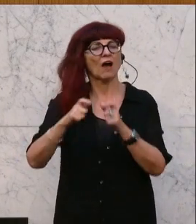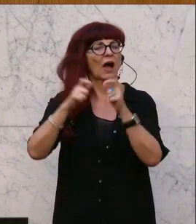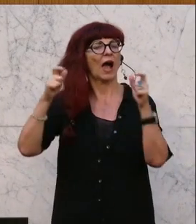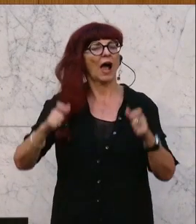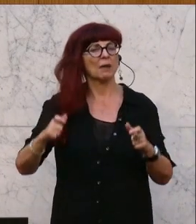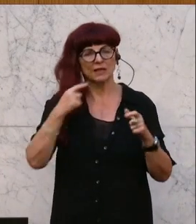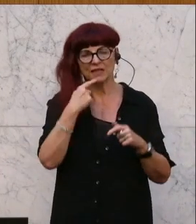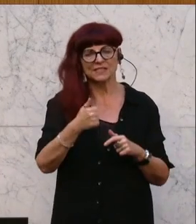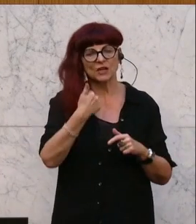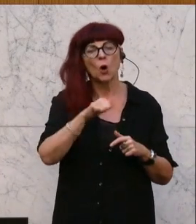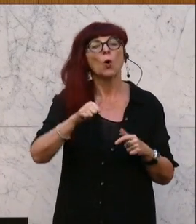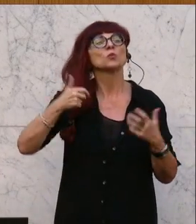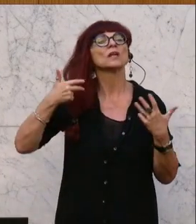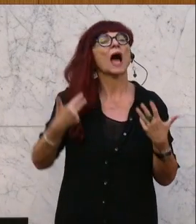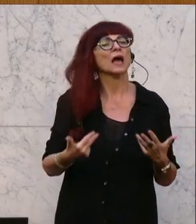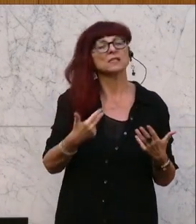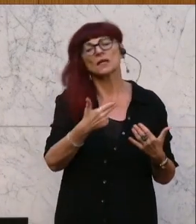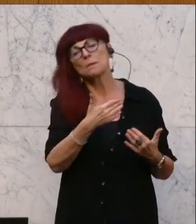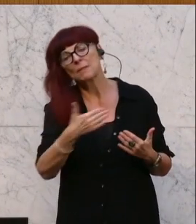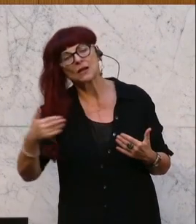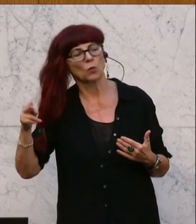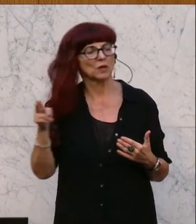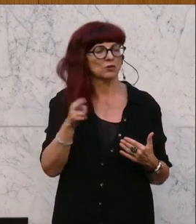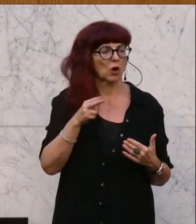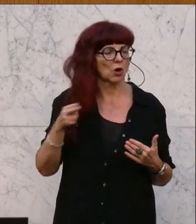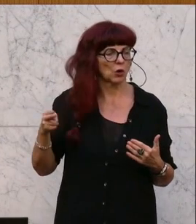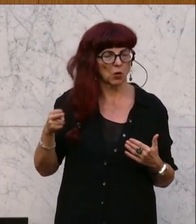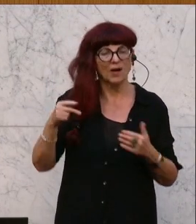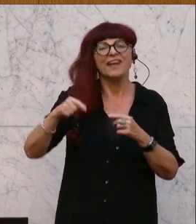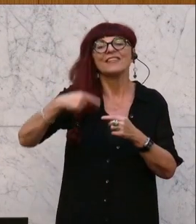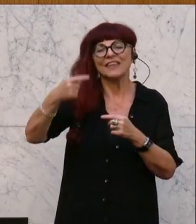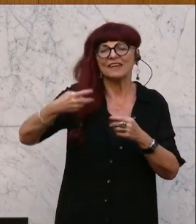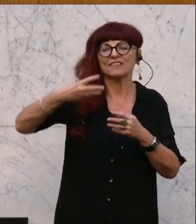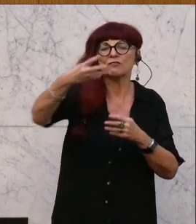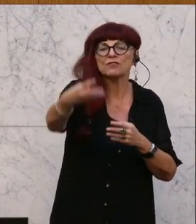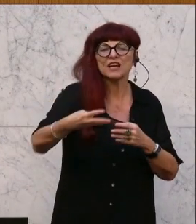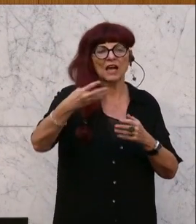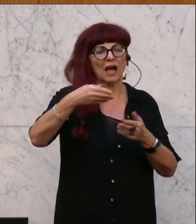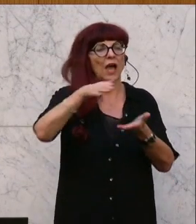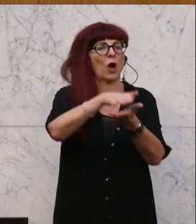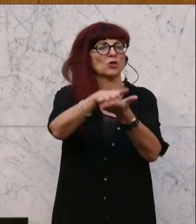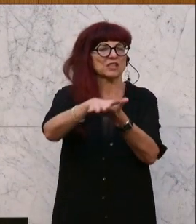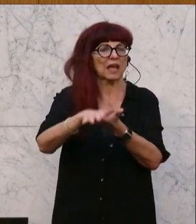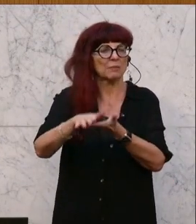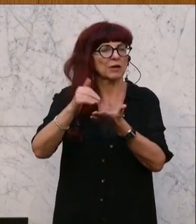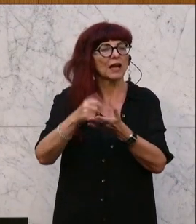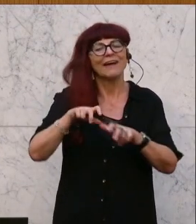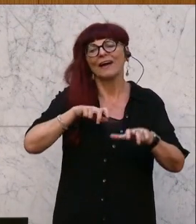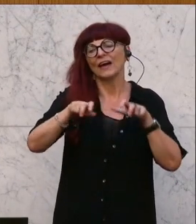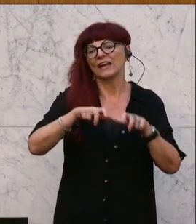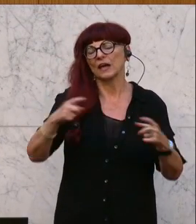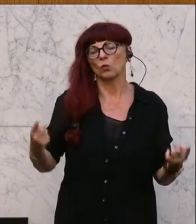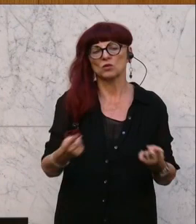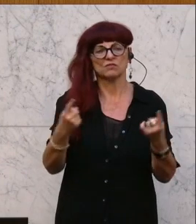180 Millionen Euro kann man in den dann darauffolgenden vier Jahren ausgeben für Regierungswerbung. Weitere